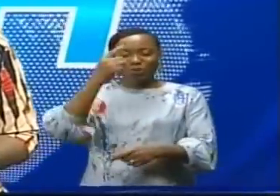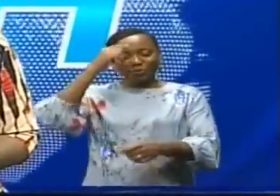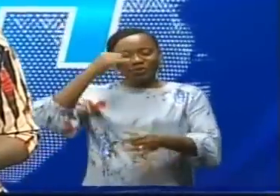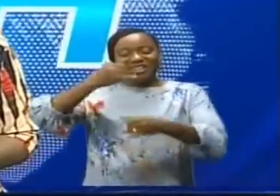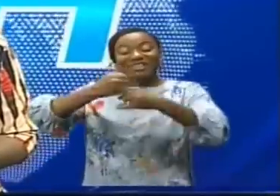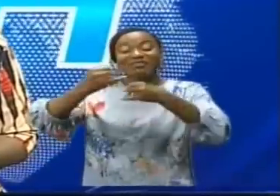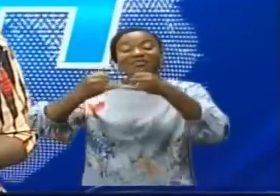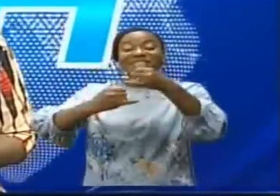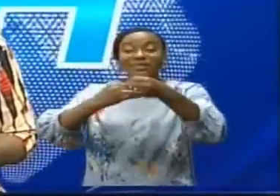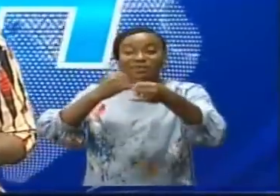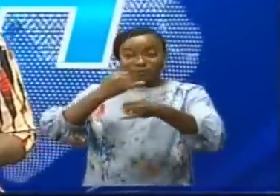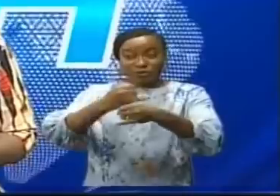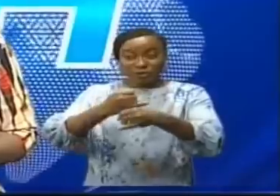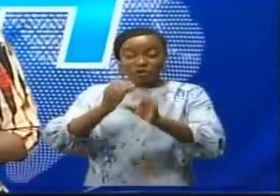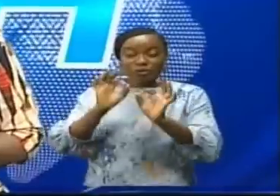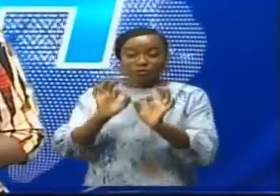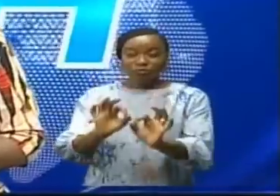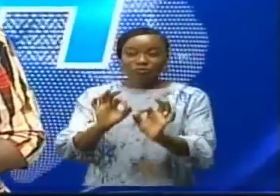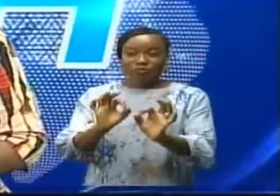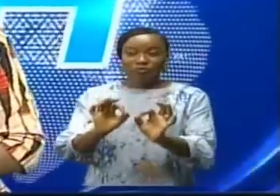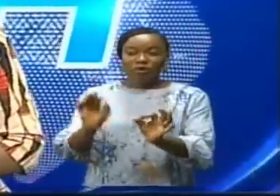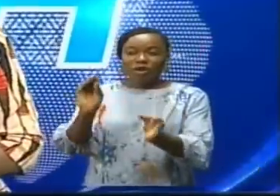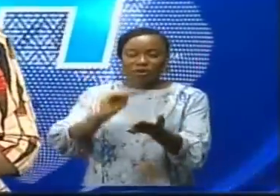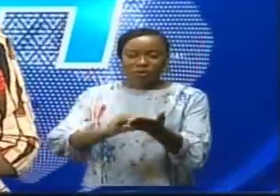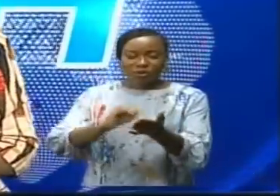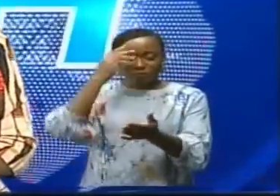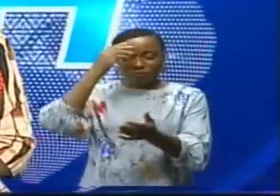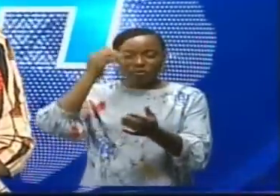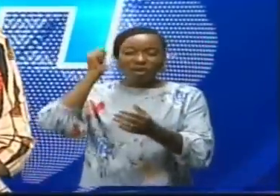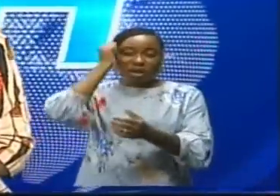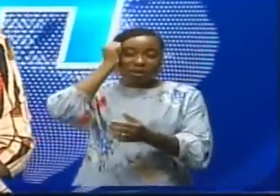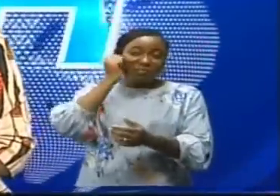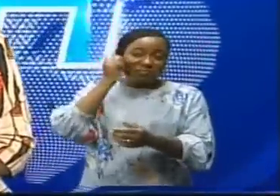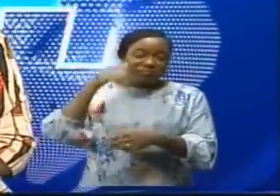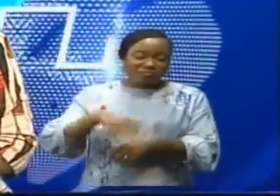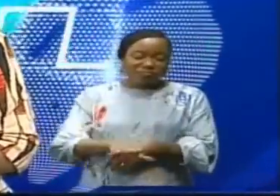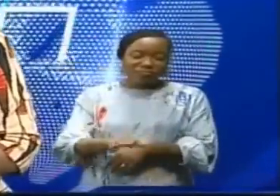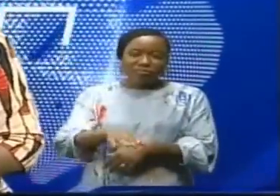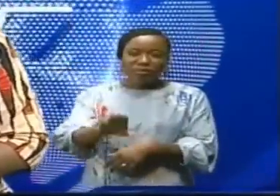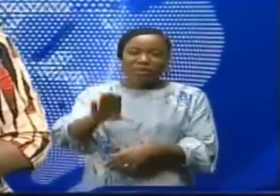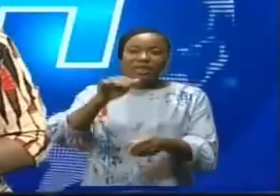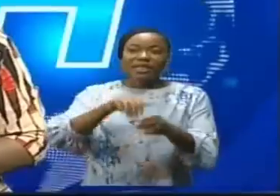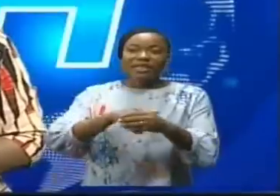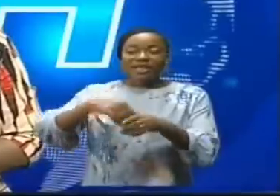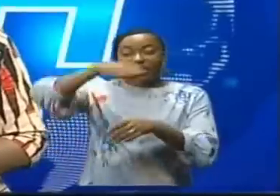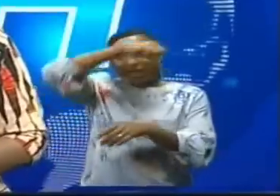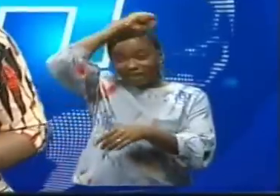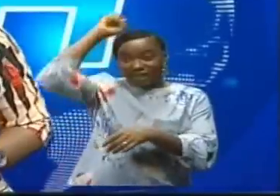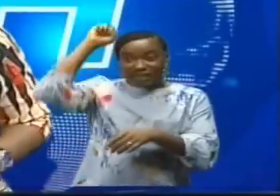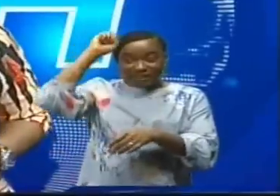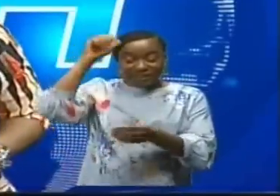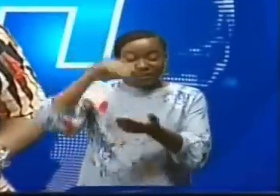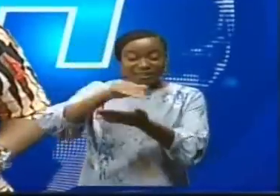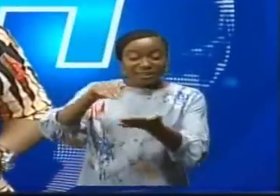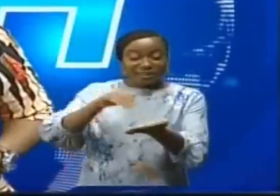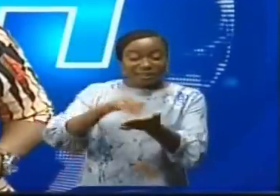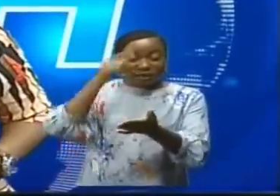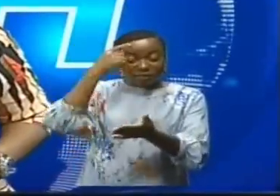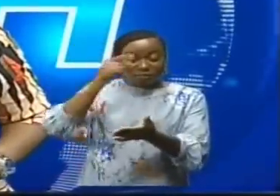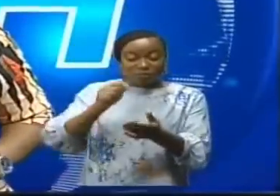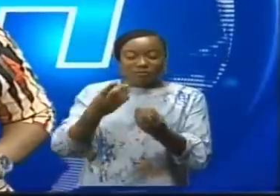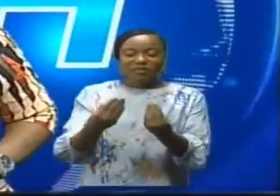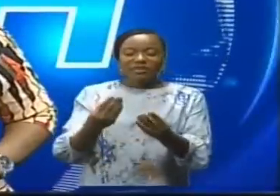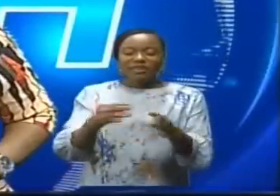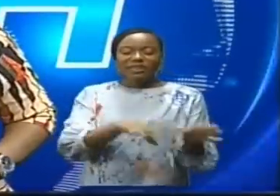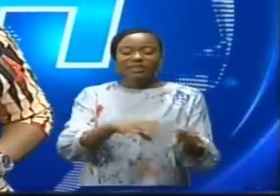infrastructures. Un nouveau bac va bientôt flotter sur la rivière Louloua dans le Kassaï central pour faciliter le déplacement